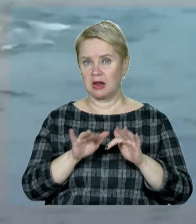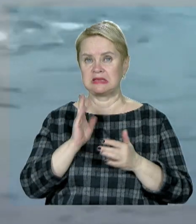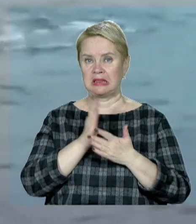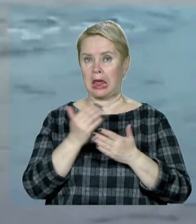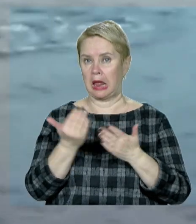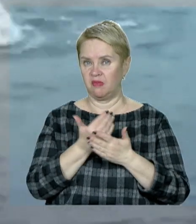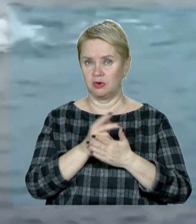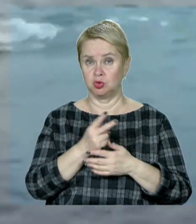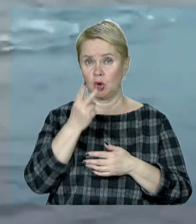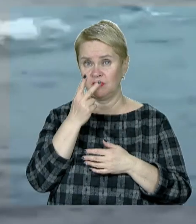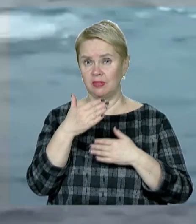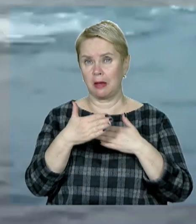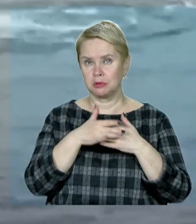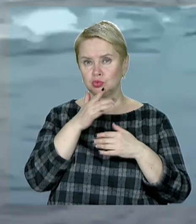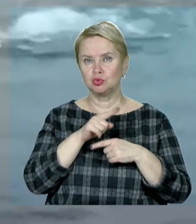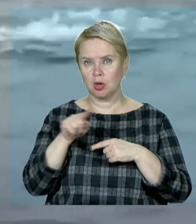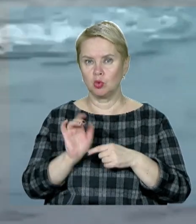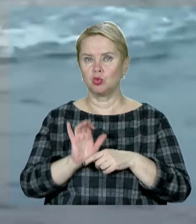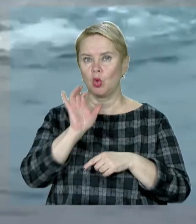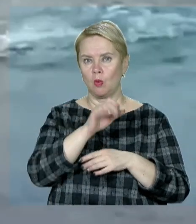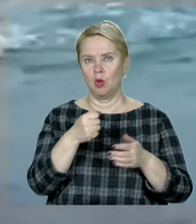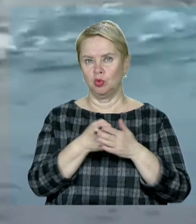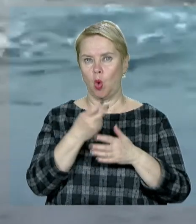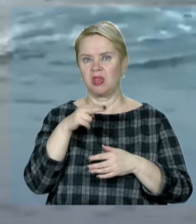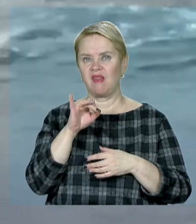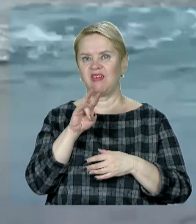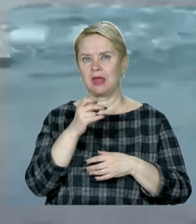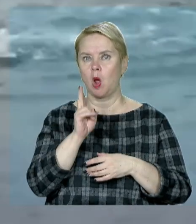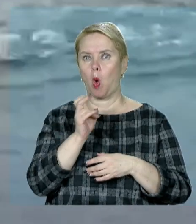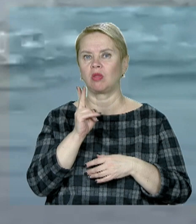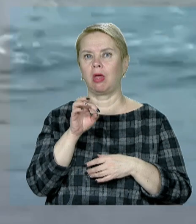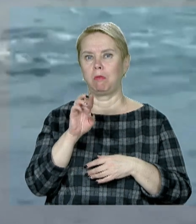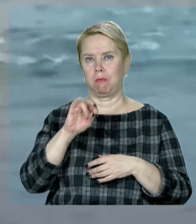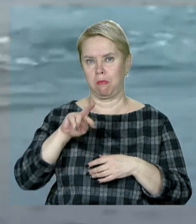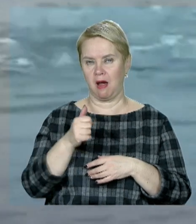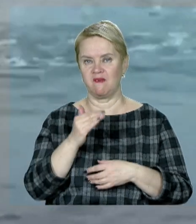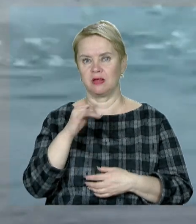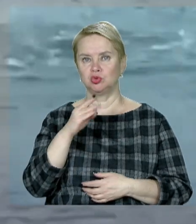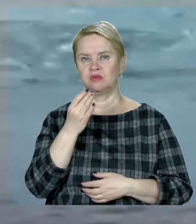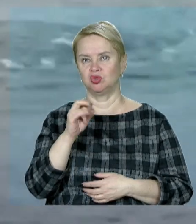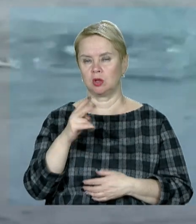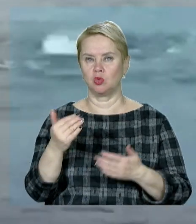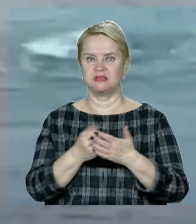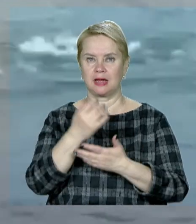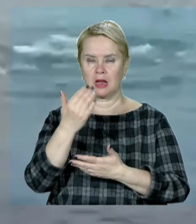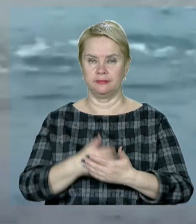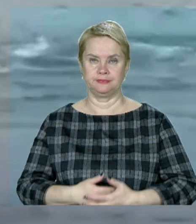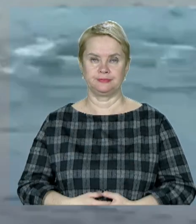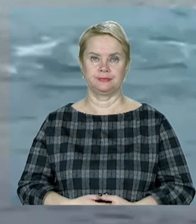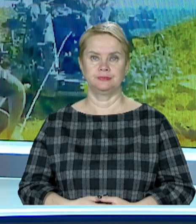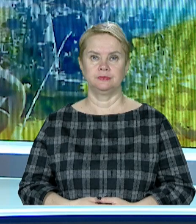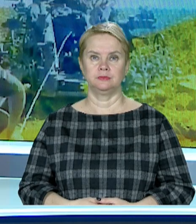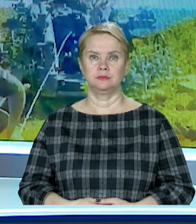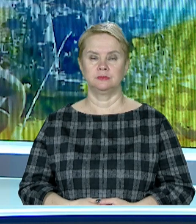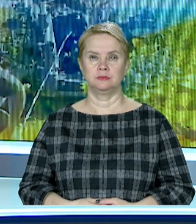Є інформація, що двох найближчим часом доправлять до дельфінарія в Куктебелі. Фейна Меделюк, Олексій Шевченко, новини 11 каналу.